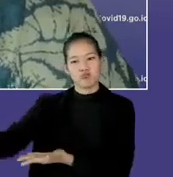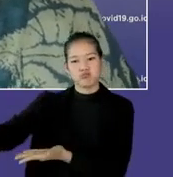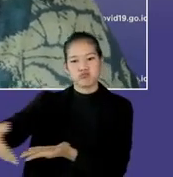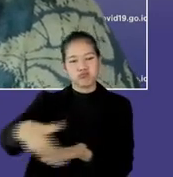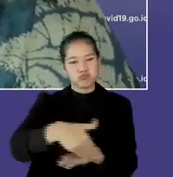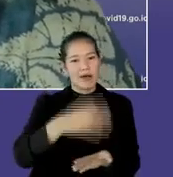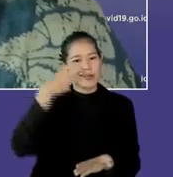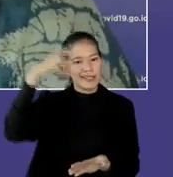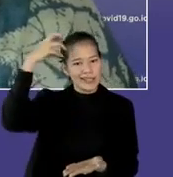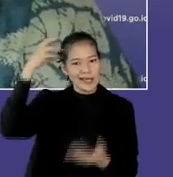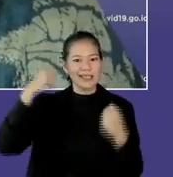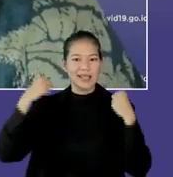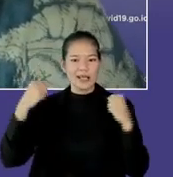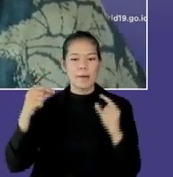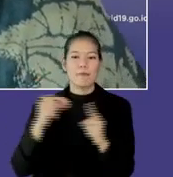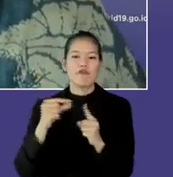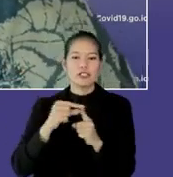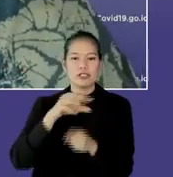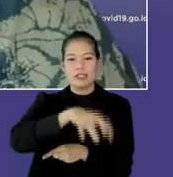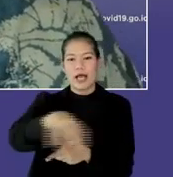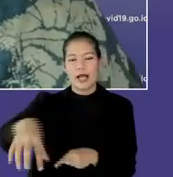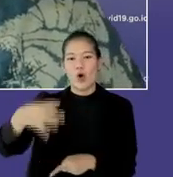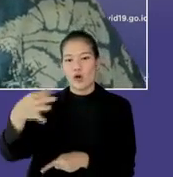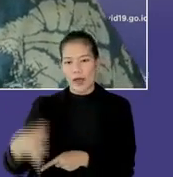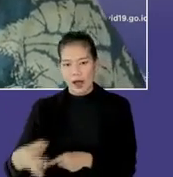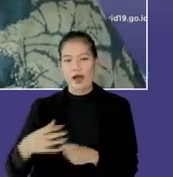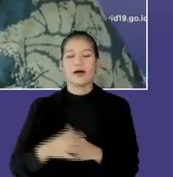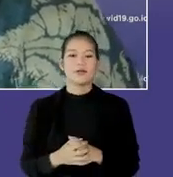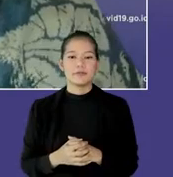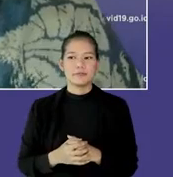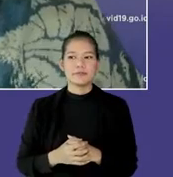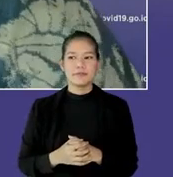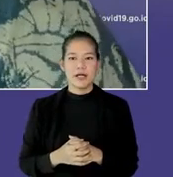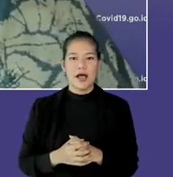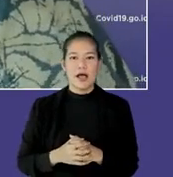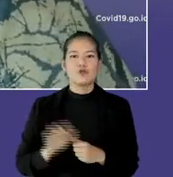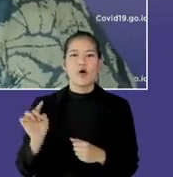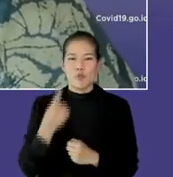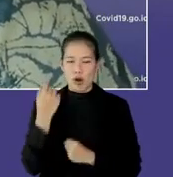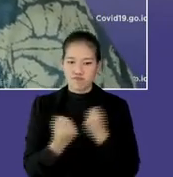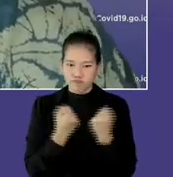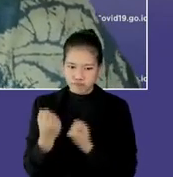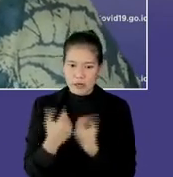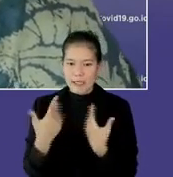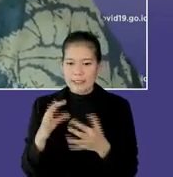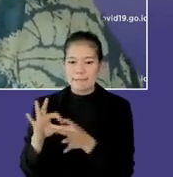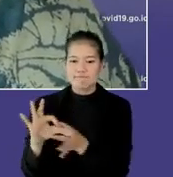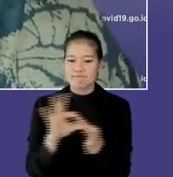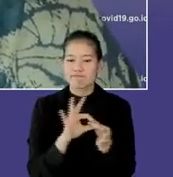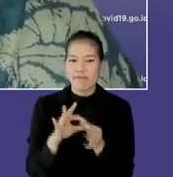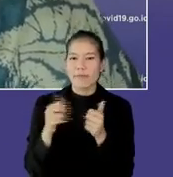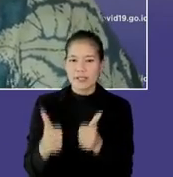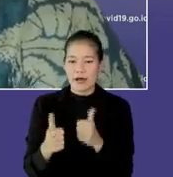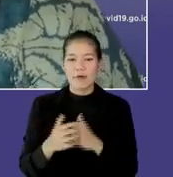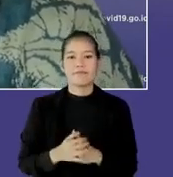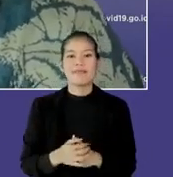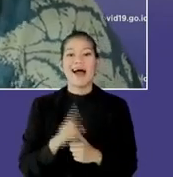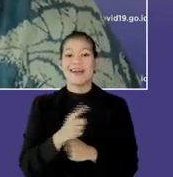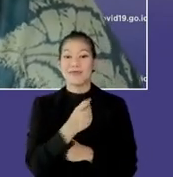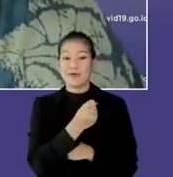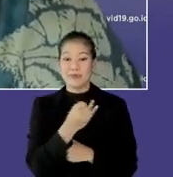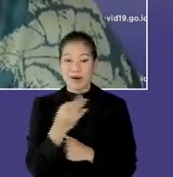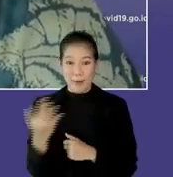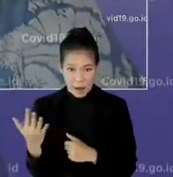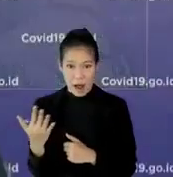dari seluruh dinas kesehatan, level provinsi, kabupaten, kota. Improve mulai dilakukan, bagaimana sinkronisasi data dapat berjalan. Ada